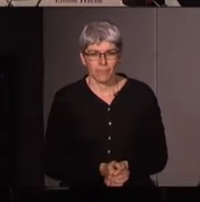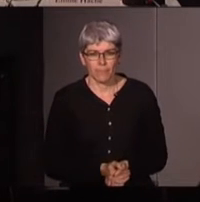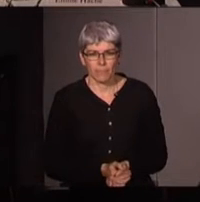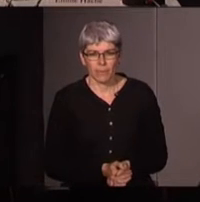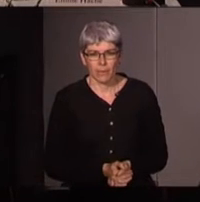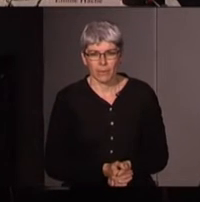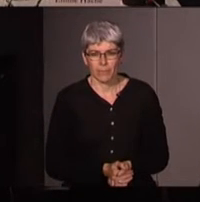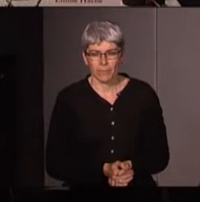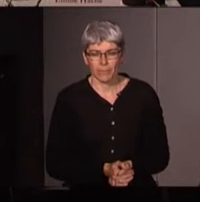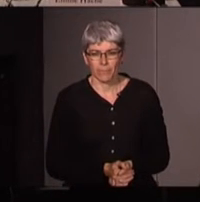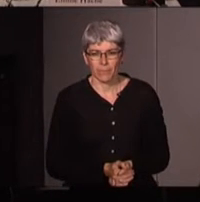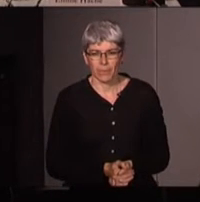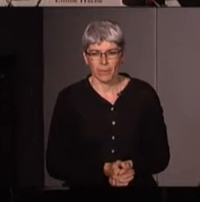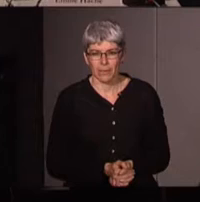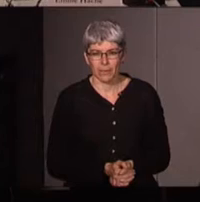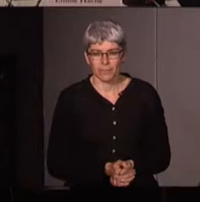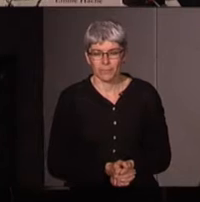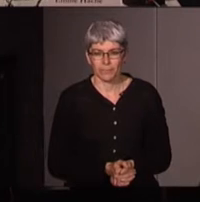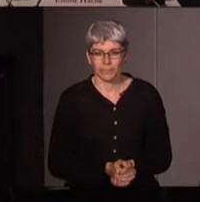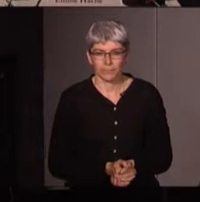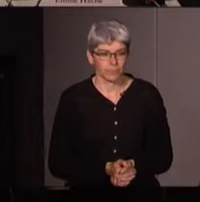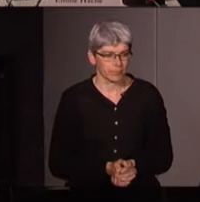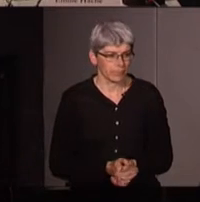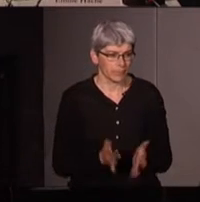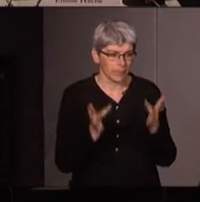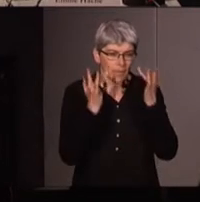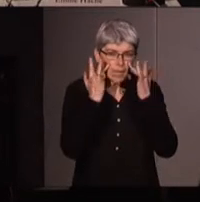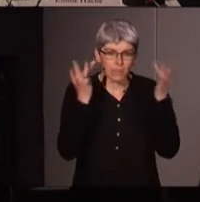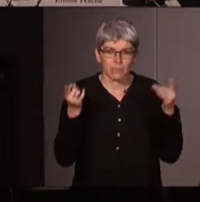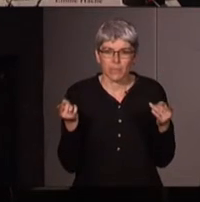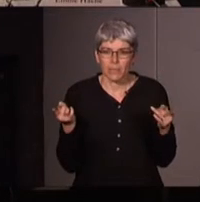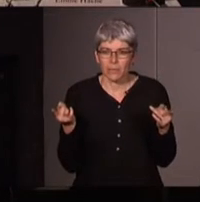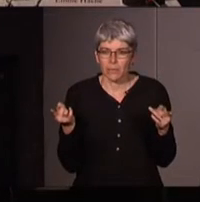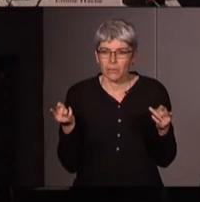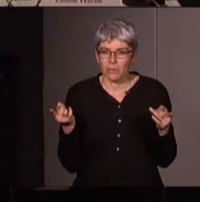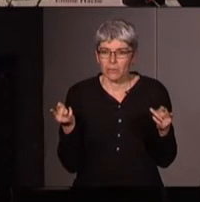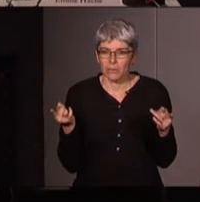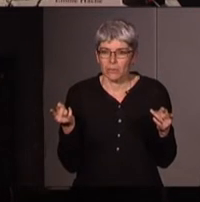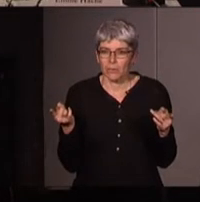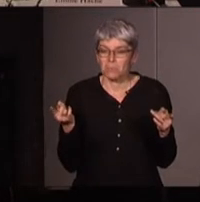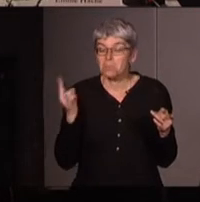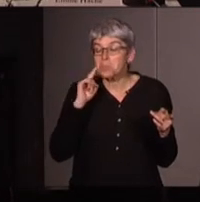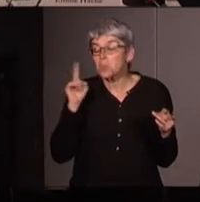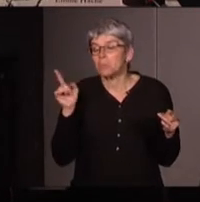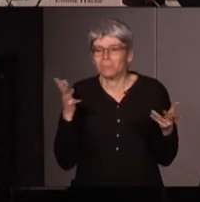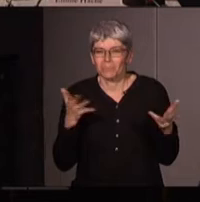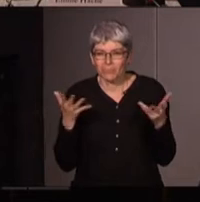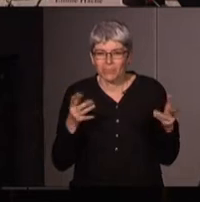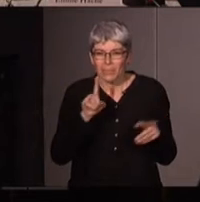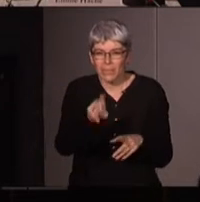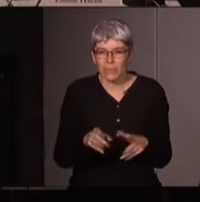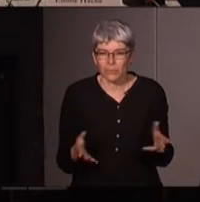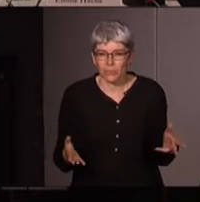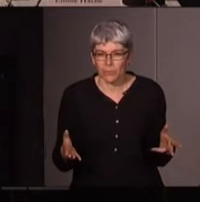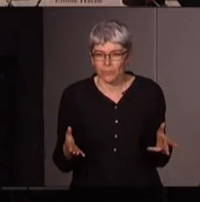c'est une question qui m'est venue par rapport aux deux premières expériences évoquées mais ça veut pas dire que la question s'adresse qu'à Bénédicte Zéodini bien sûr c'est la question